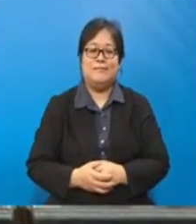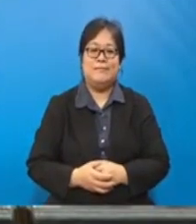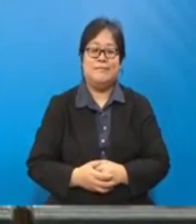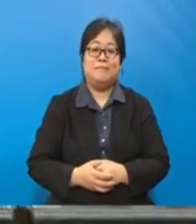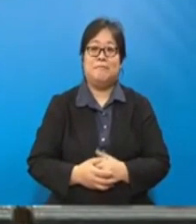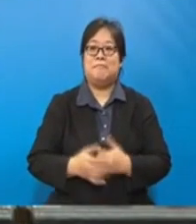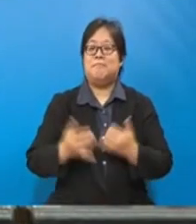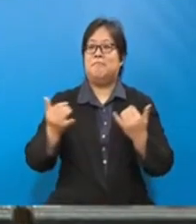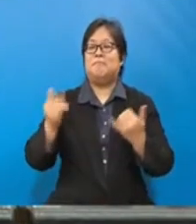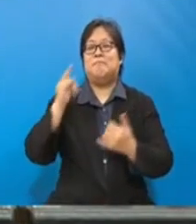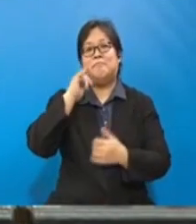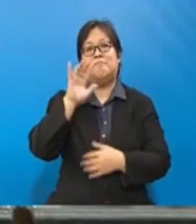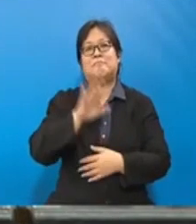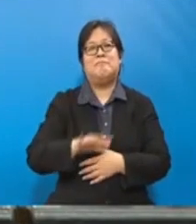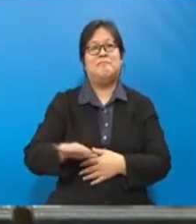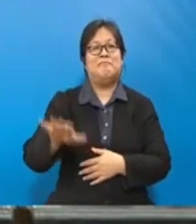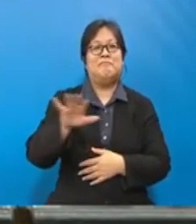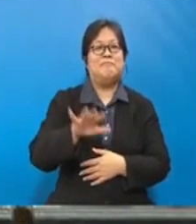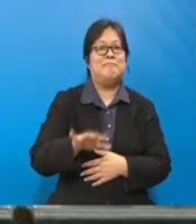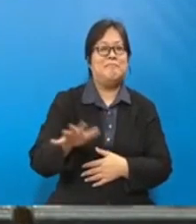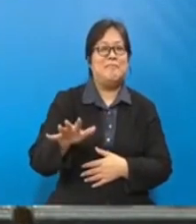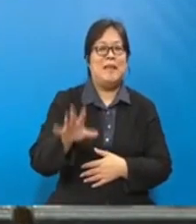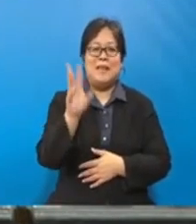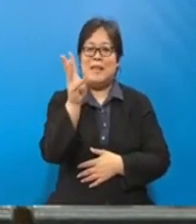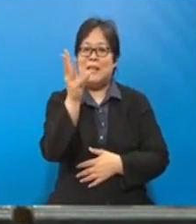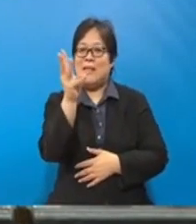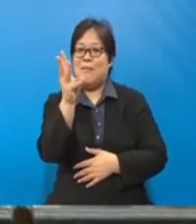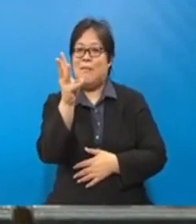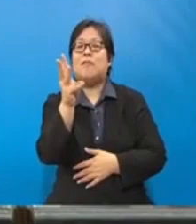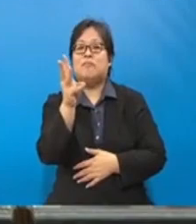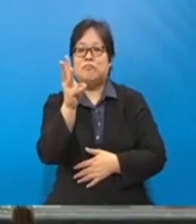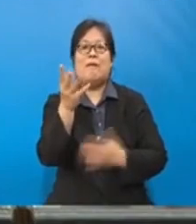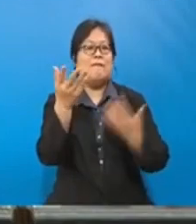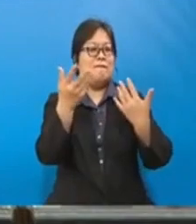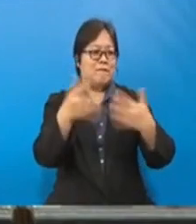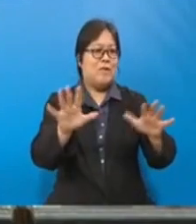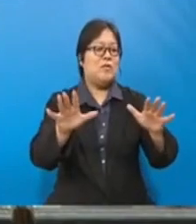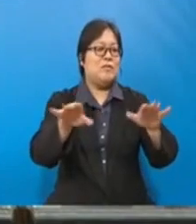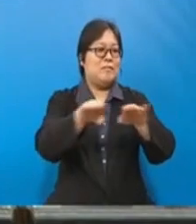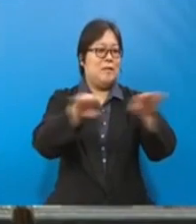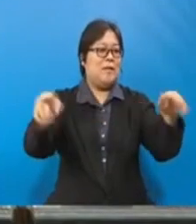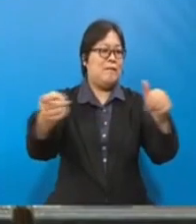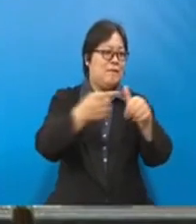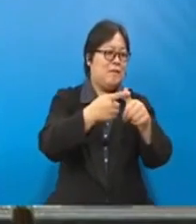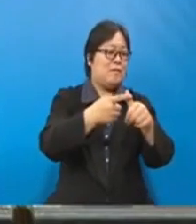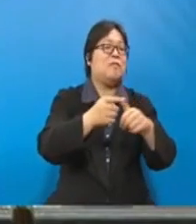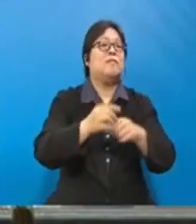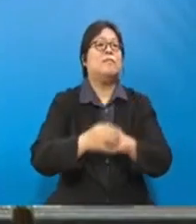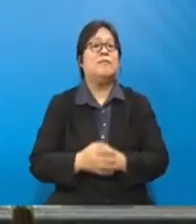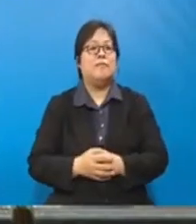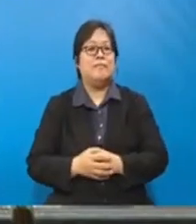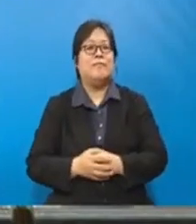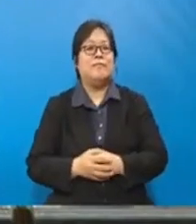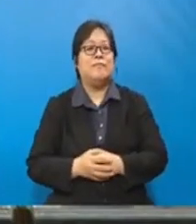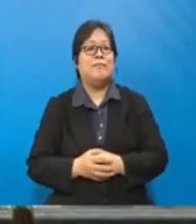Sekarang lebih 16 yang sudah peringkat pertama dan yang berhormat